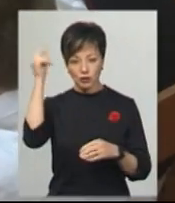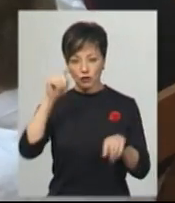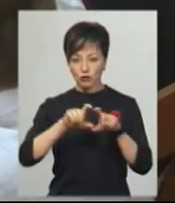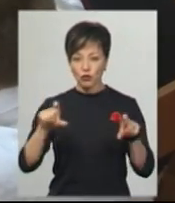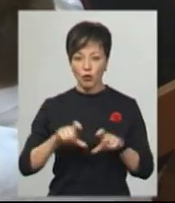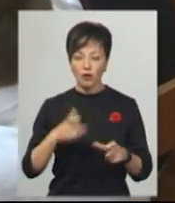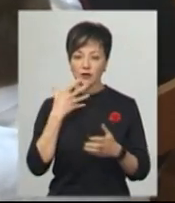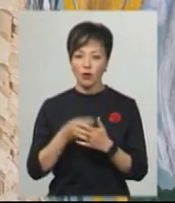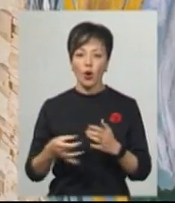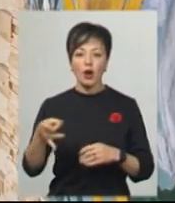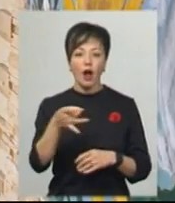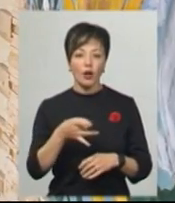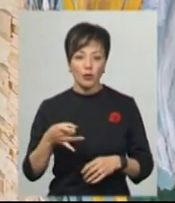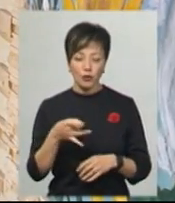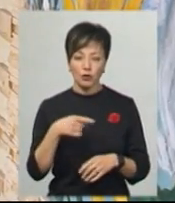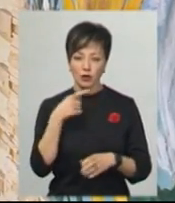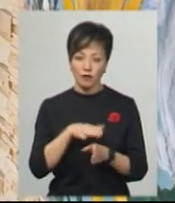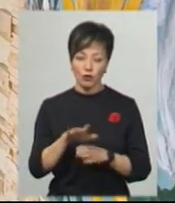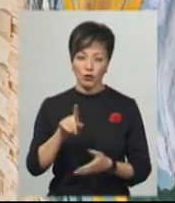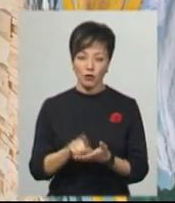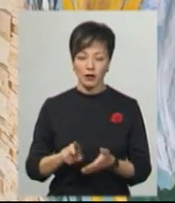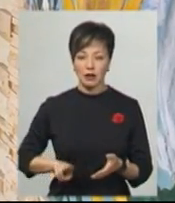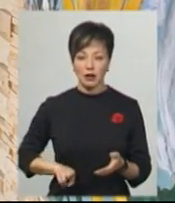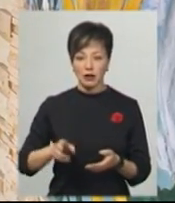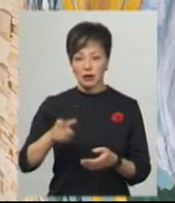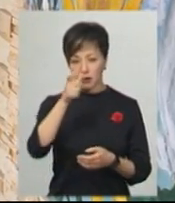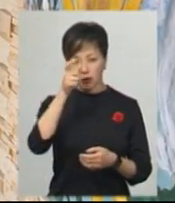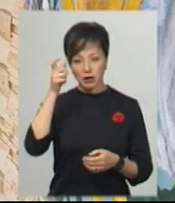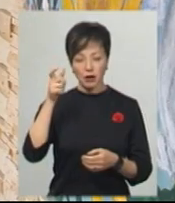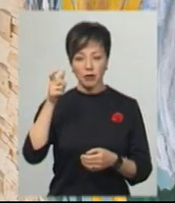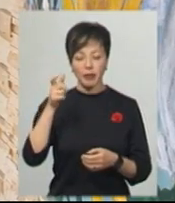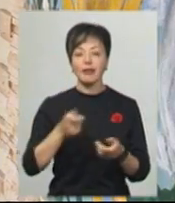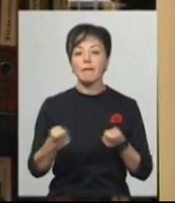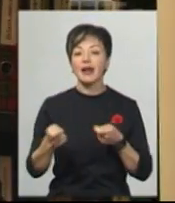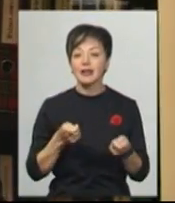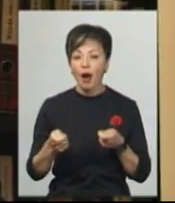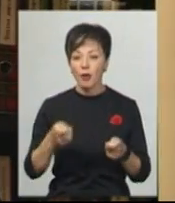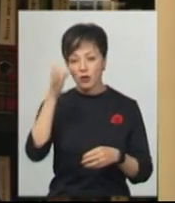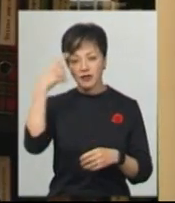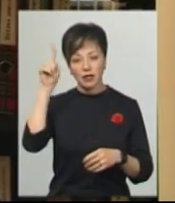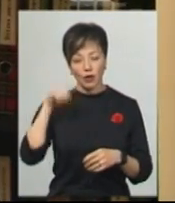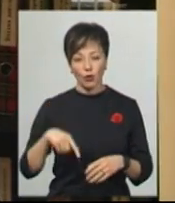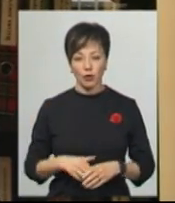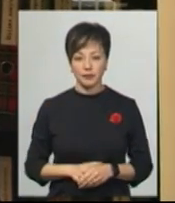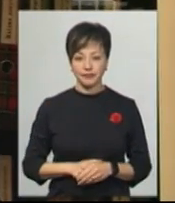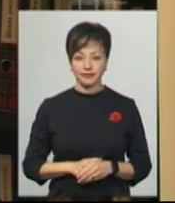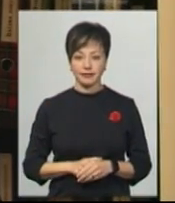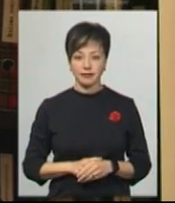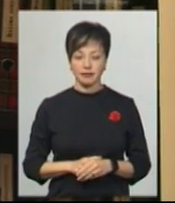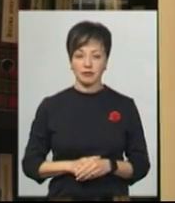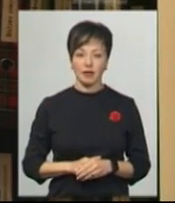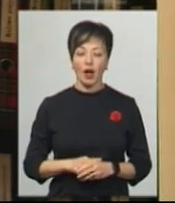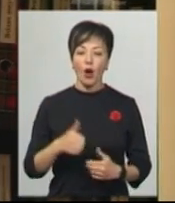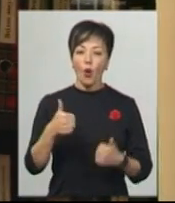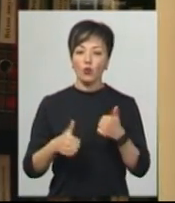школах свого мікрорайону, каже виконуюча обов'язки директора департаменту освіти та науки Хмельницької міськради Надія Балабуст. Додає,